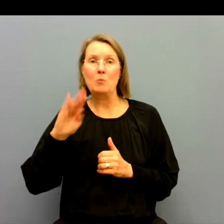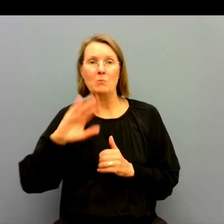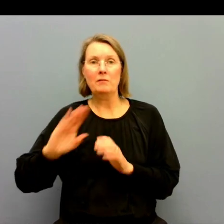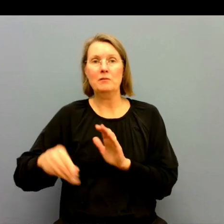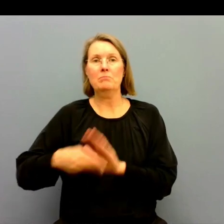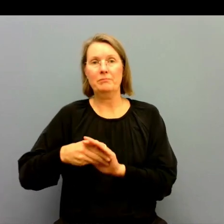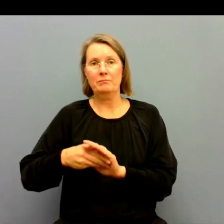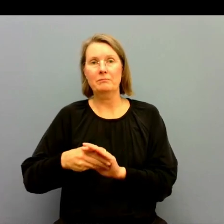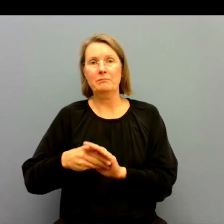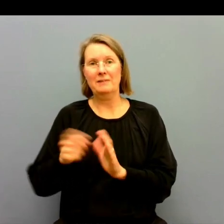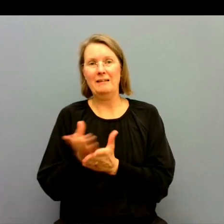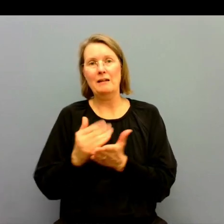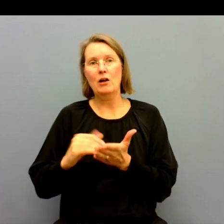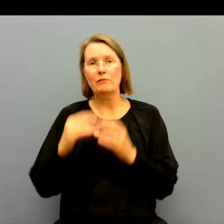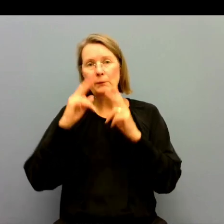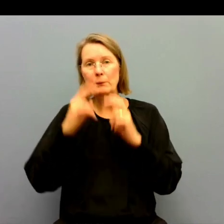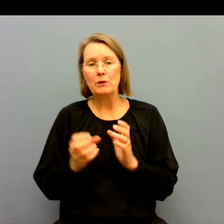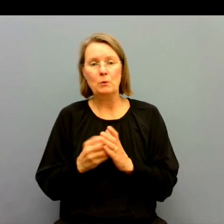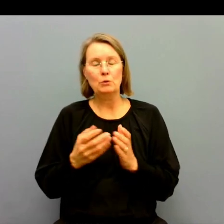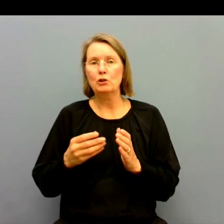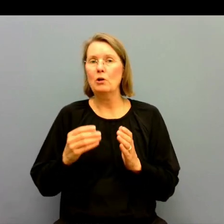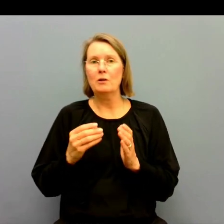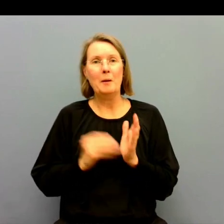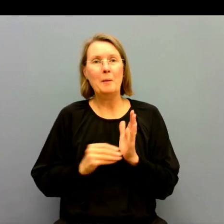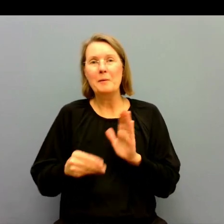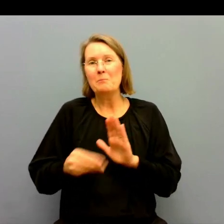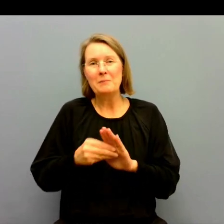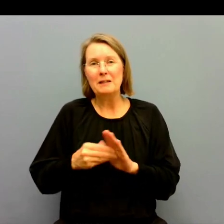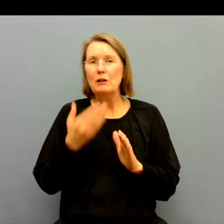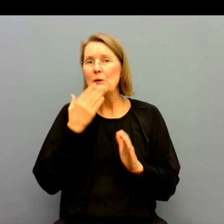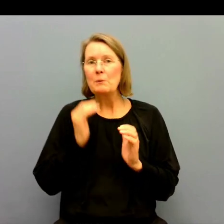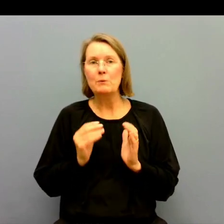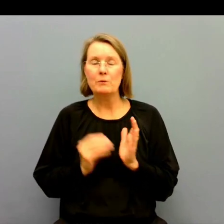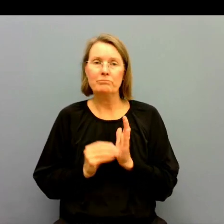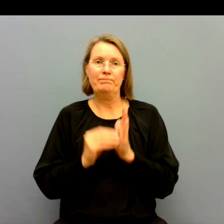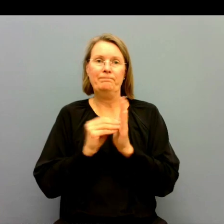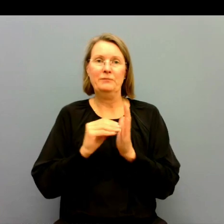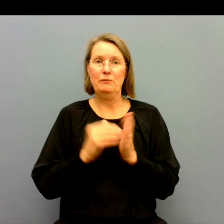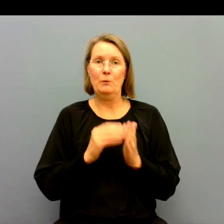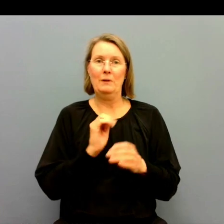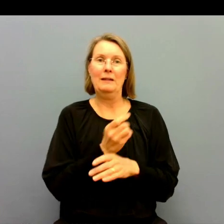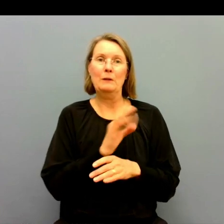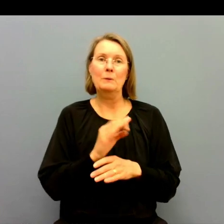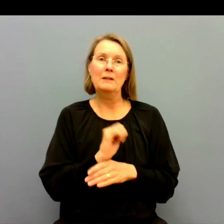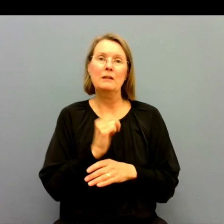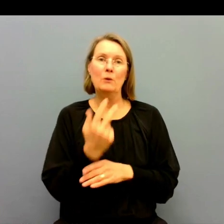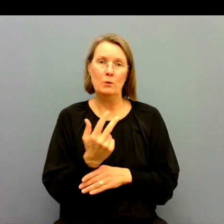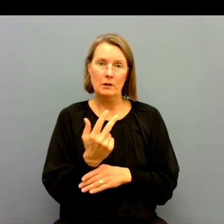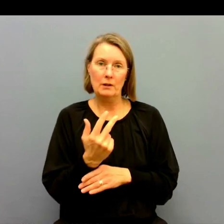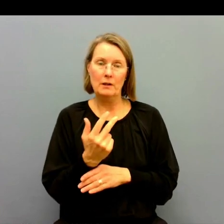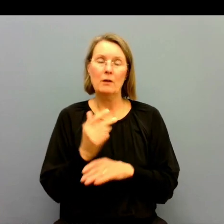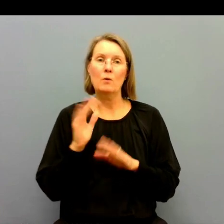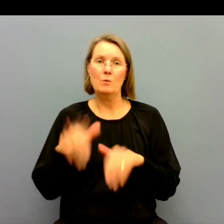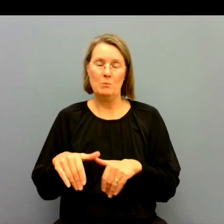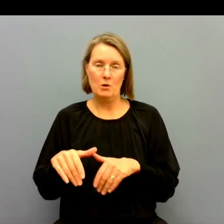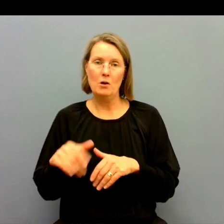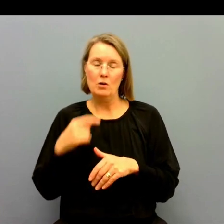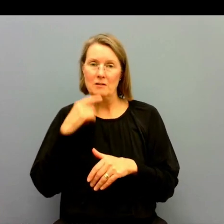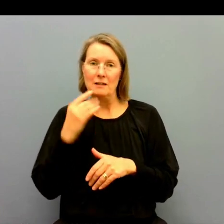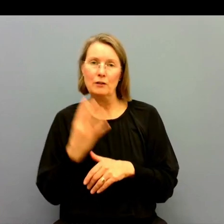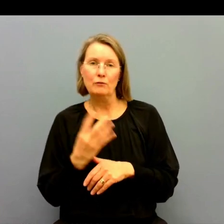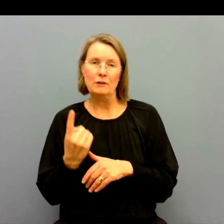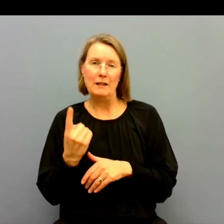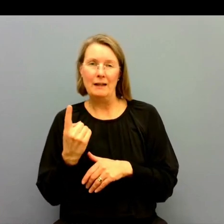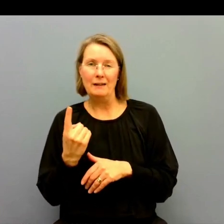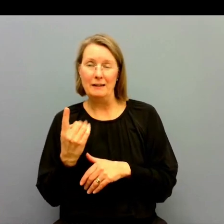tillförde var ju också en del av utredningen eftersom bidragen inte har räknats upp sedan 1998 och just den uppräkningen uppgick till 41 miljoner